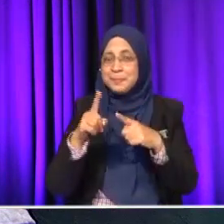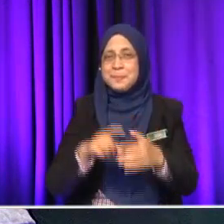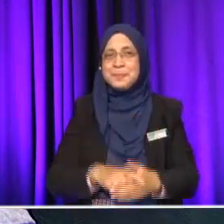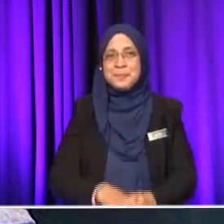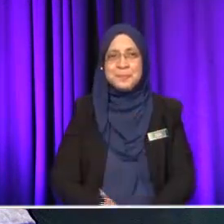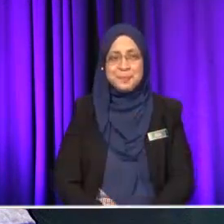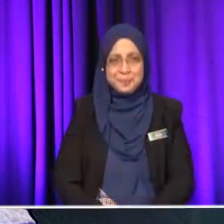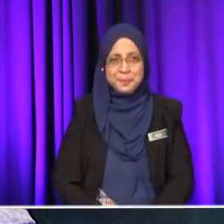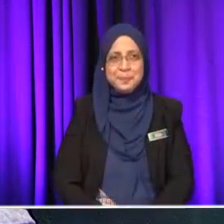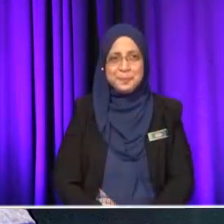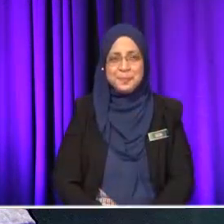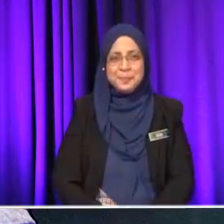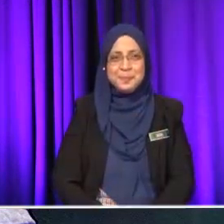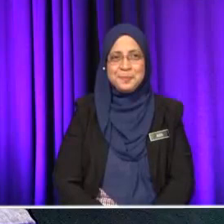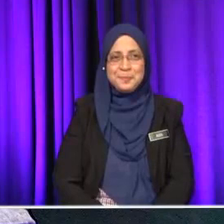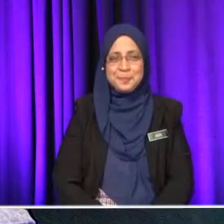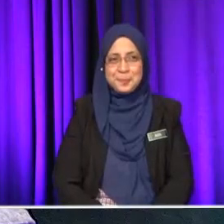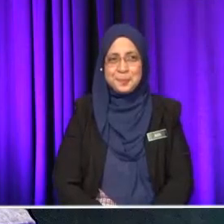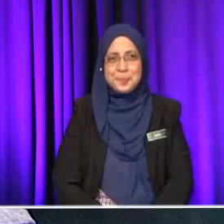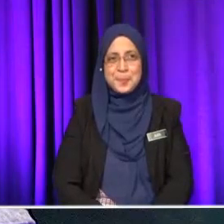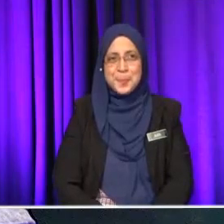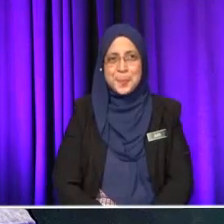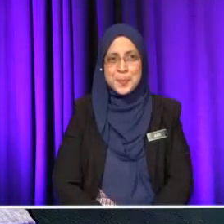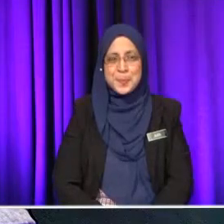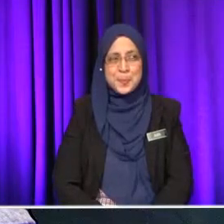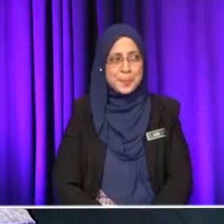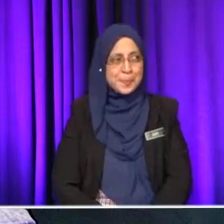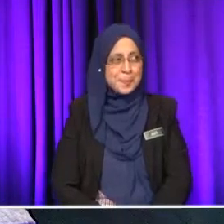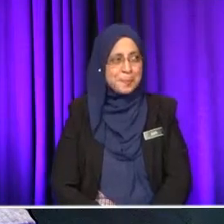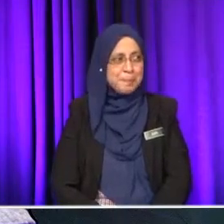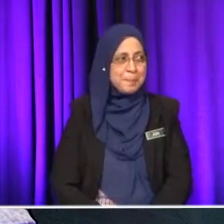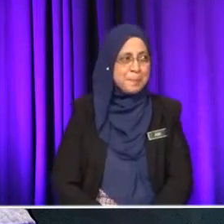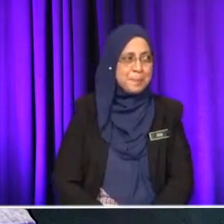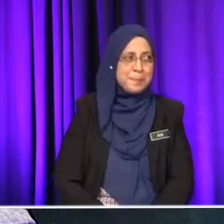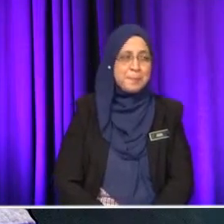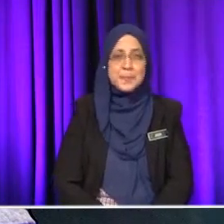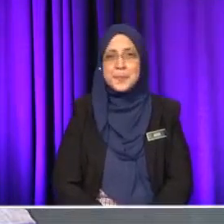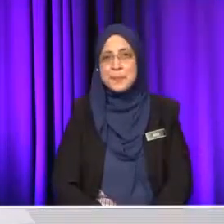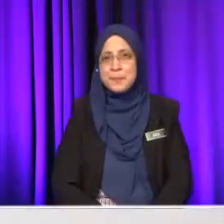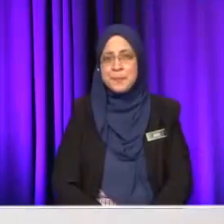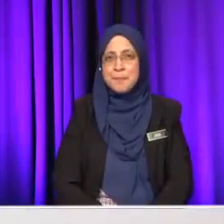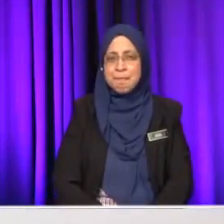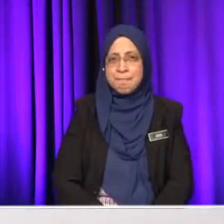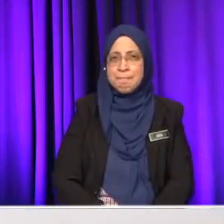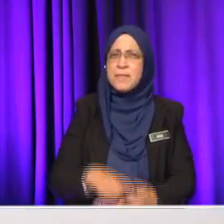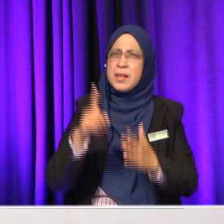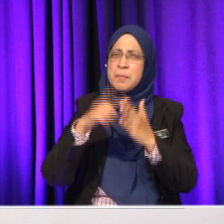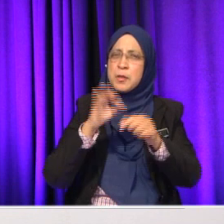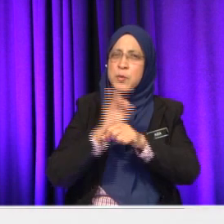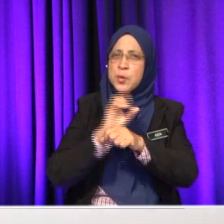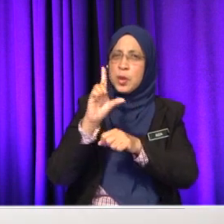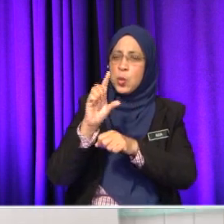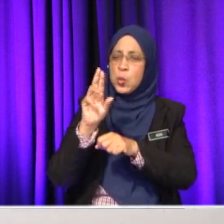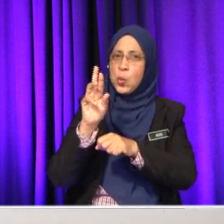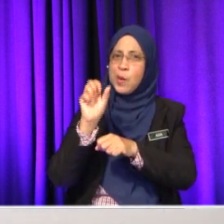angkat tangan. Angkat tangan. Yang cepat. Nurul Hanis. Oh, silakan. Apa dia jawapannya? Fungsi lurang